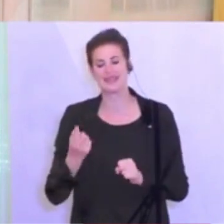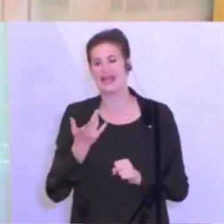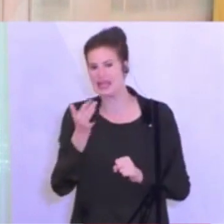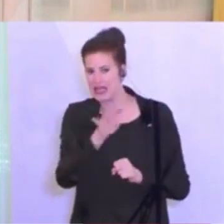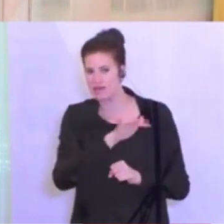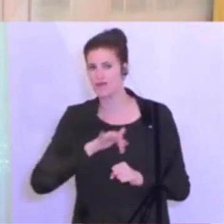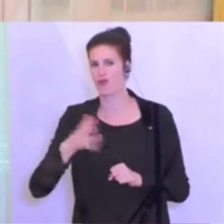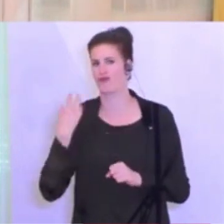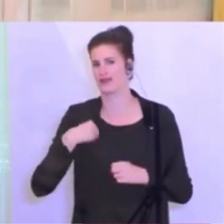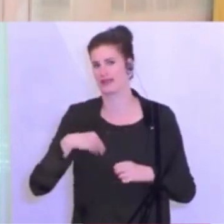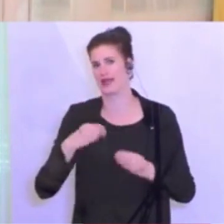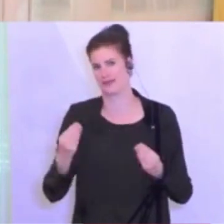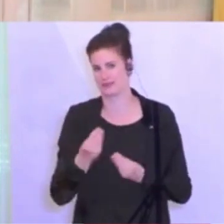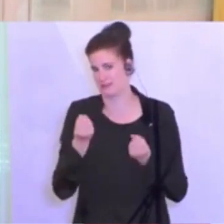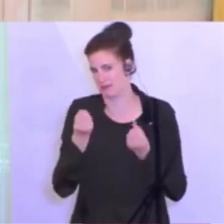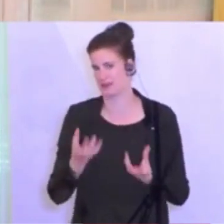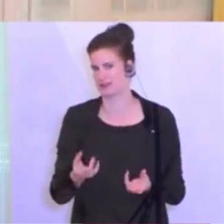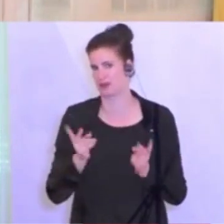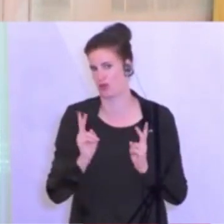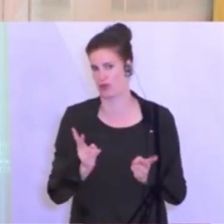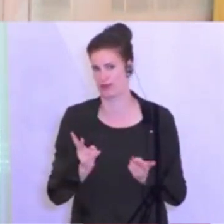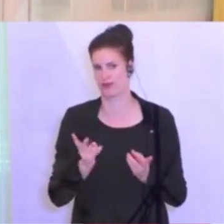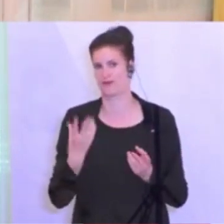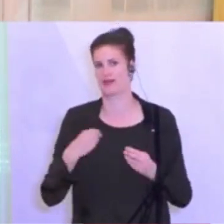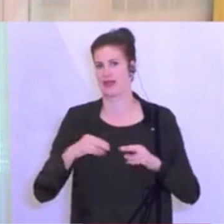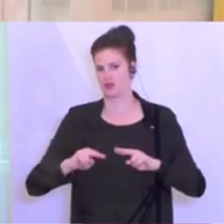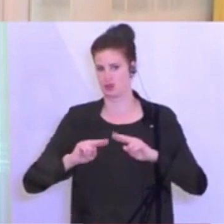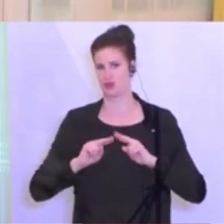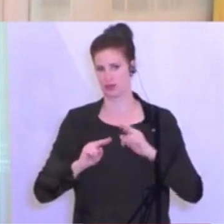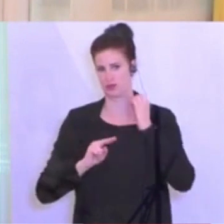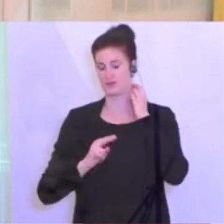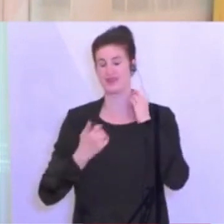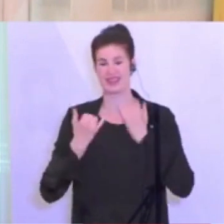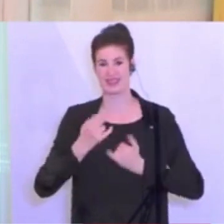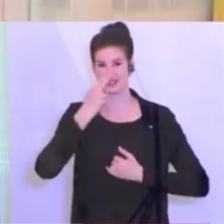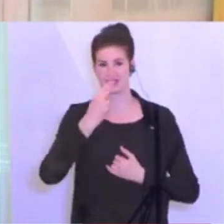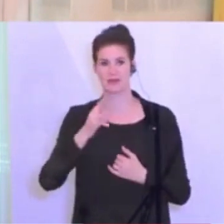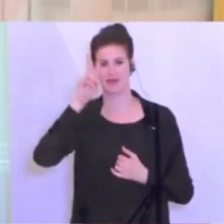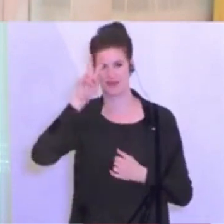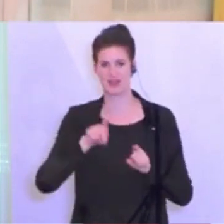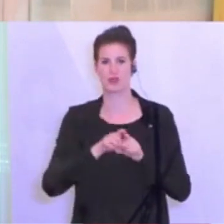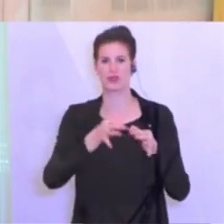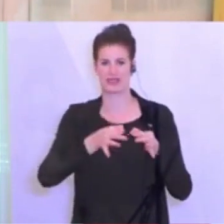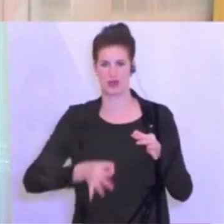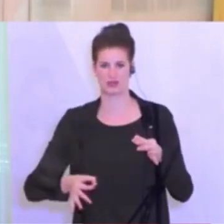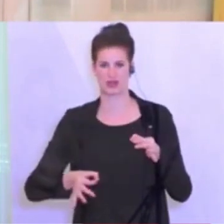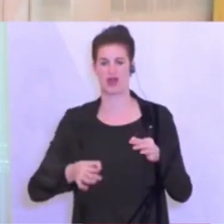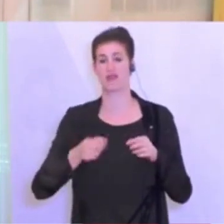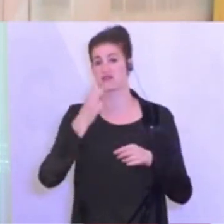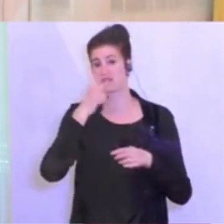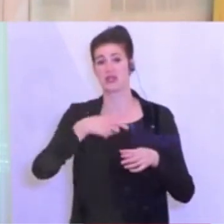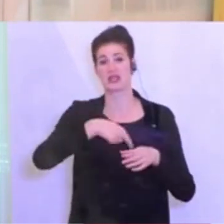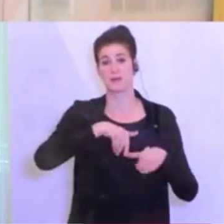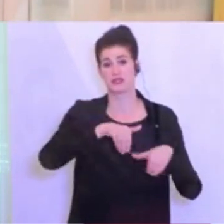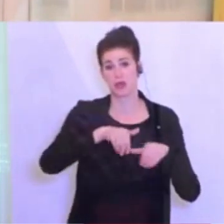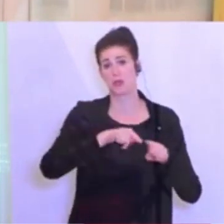und Niederösterreich auch sehr stark und wir haben da eine Arbeitssituation, die vom Innenministerium bis zur Stadt Wien, vom